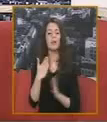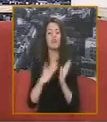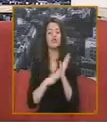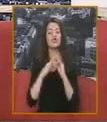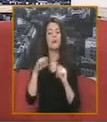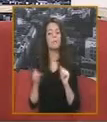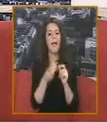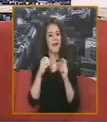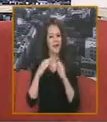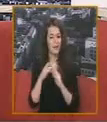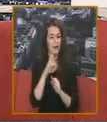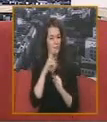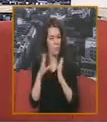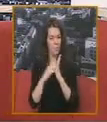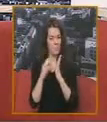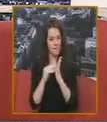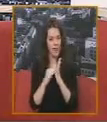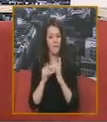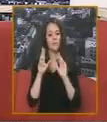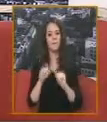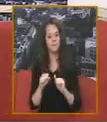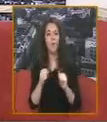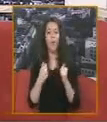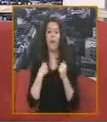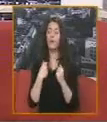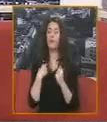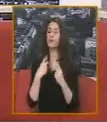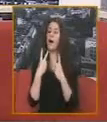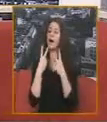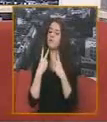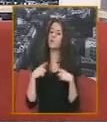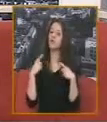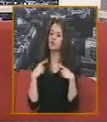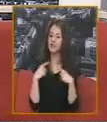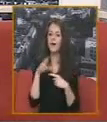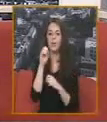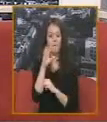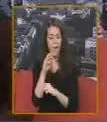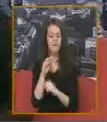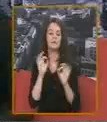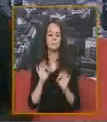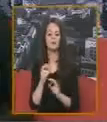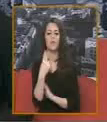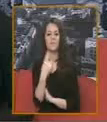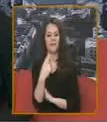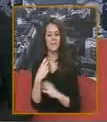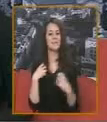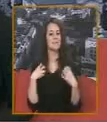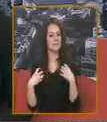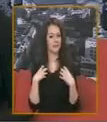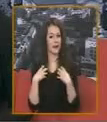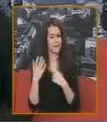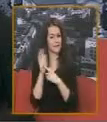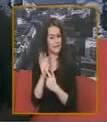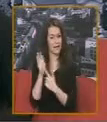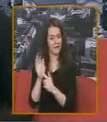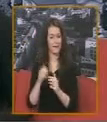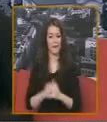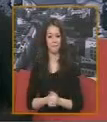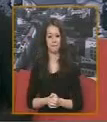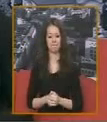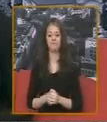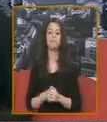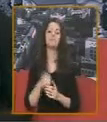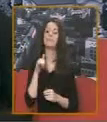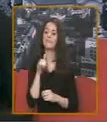prevodi Što će imati priliku da uživaju U 15 odnosno 20 predstava Tako je U našem